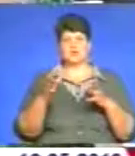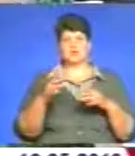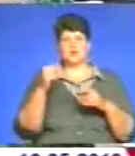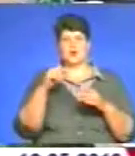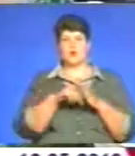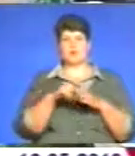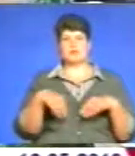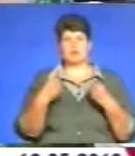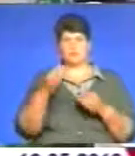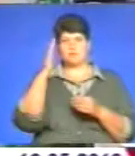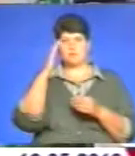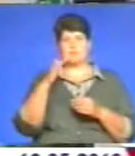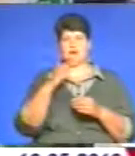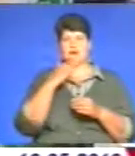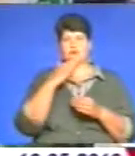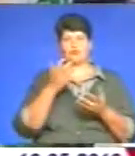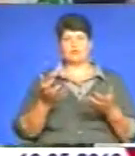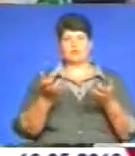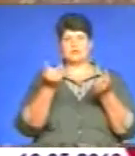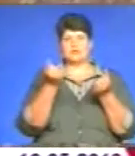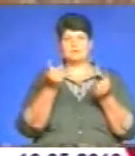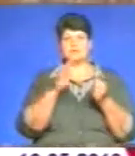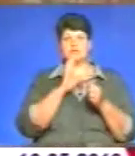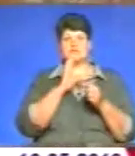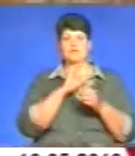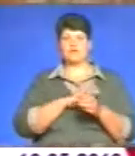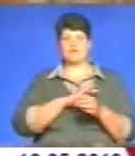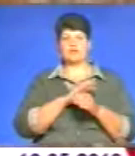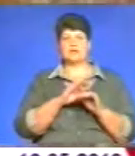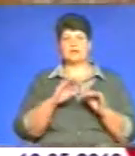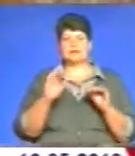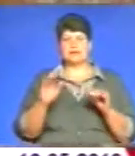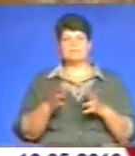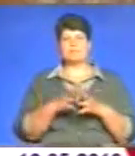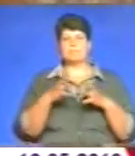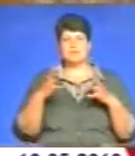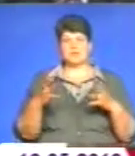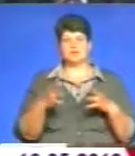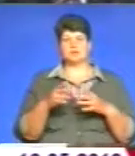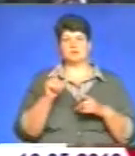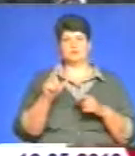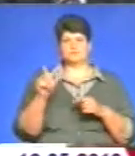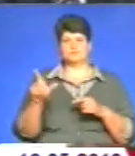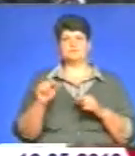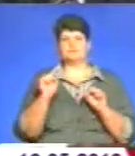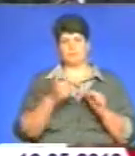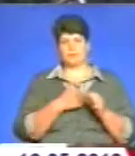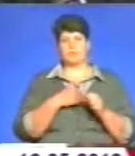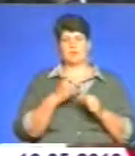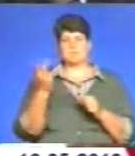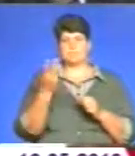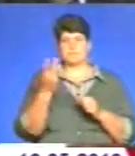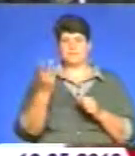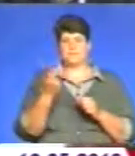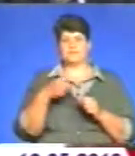у підтримці вагітності жінки в вихованні дітей. Все більше пар наважується на партнерські пологи, тому закликають разом